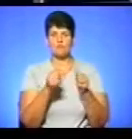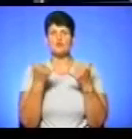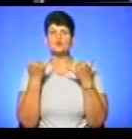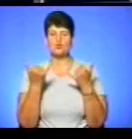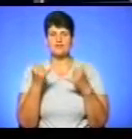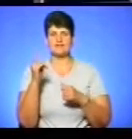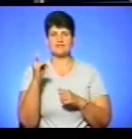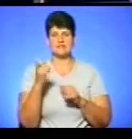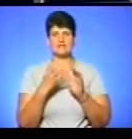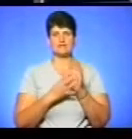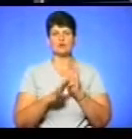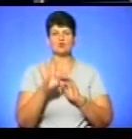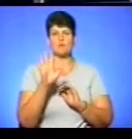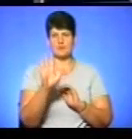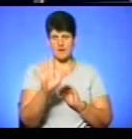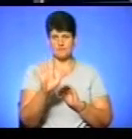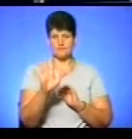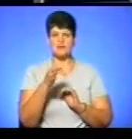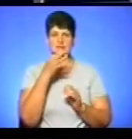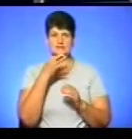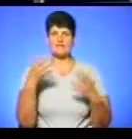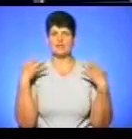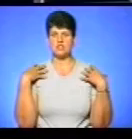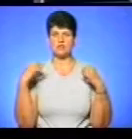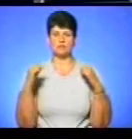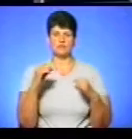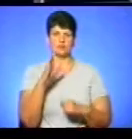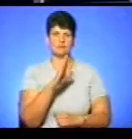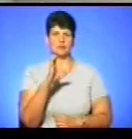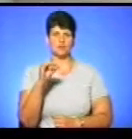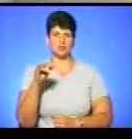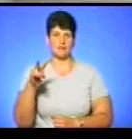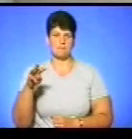295, повідомив начальник управління Володимир Сулима.